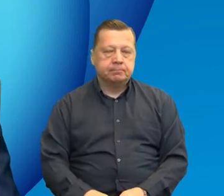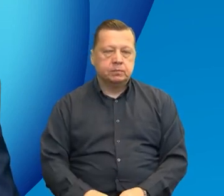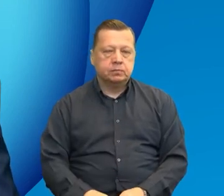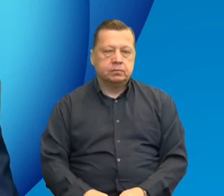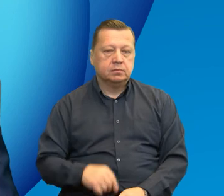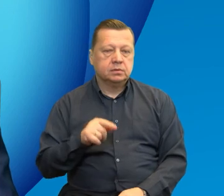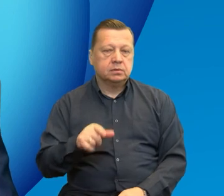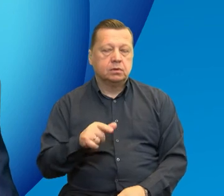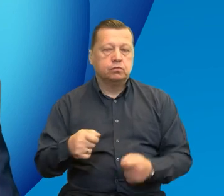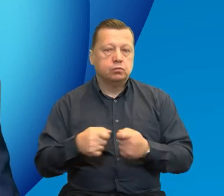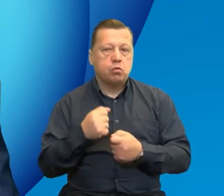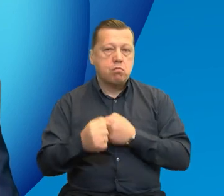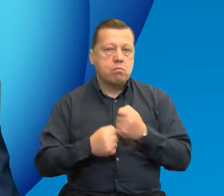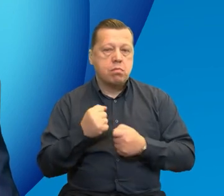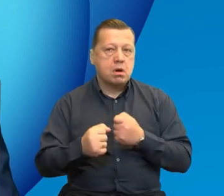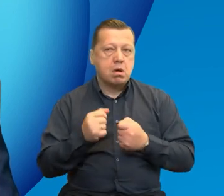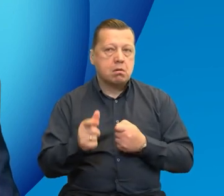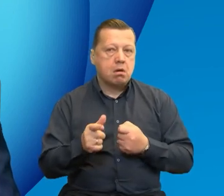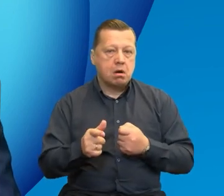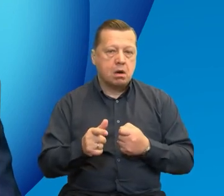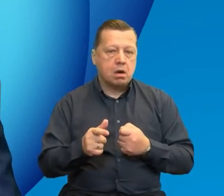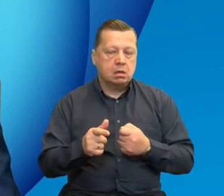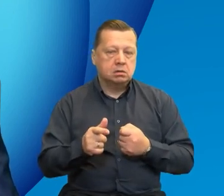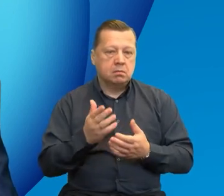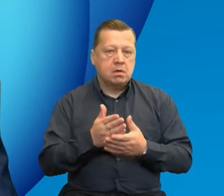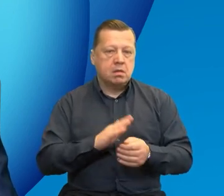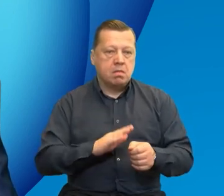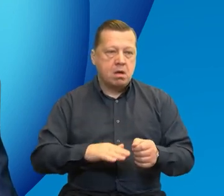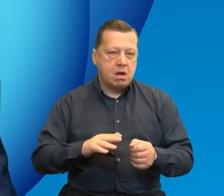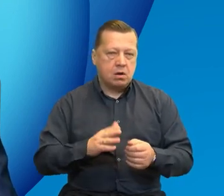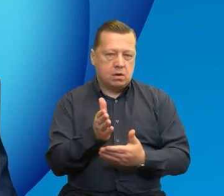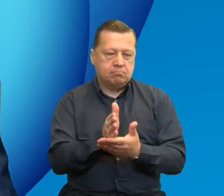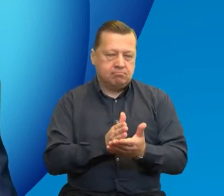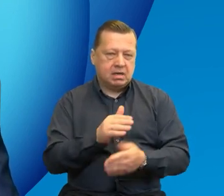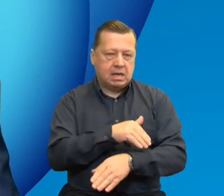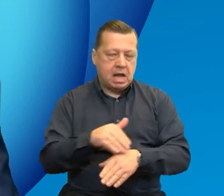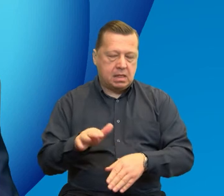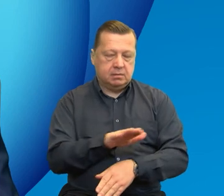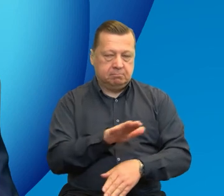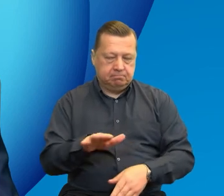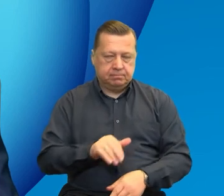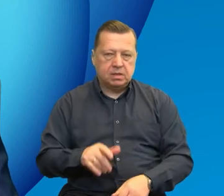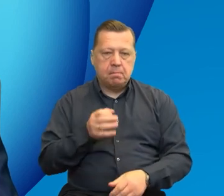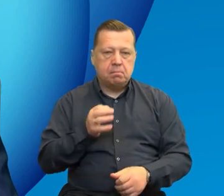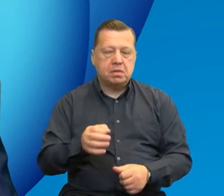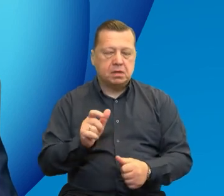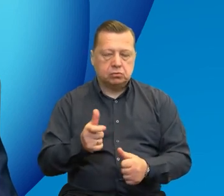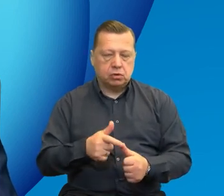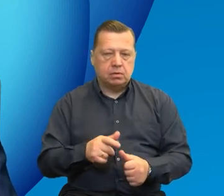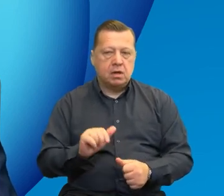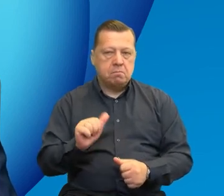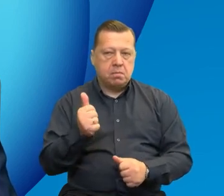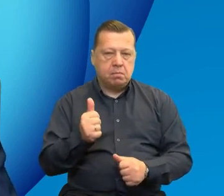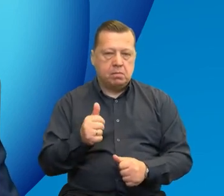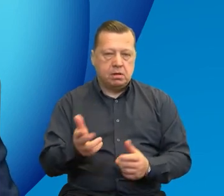właśnie współpracy transnarodowej, czy też międzyregionalnej. Pytanie brzmi. W pierwszych